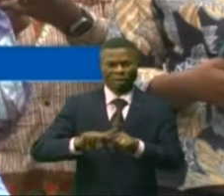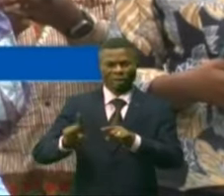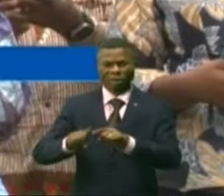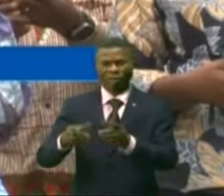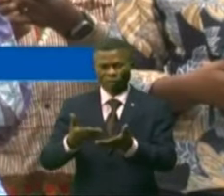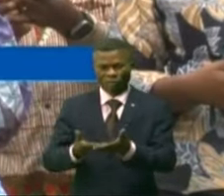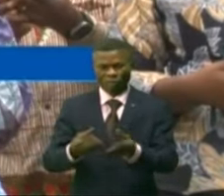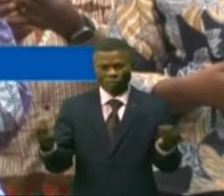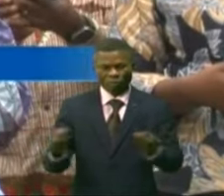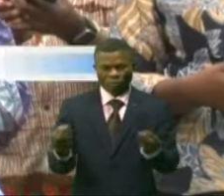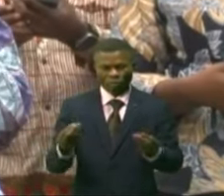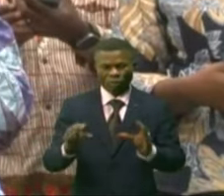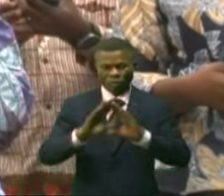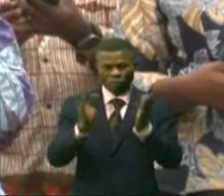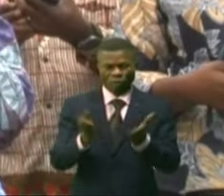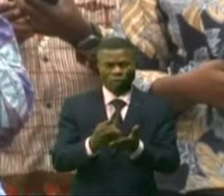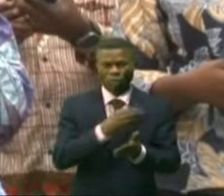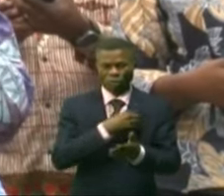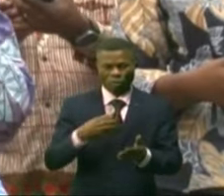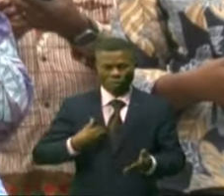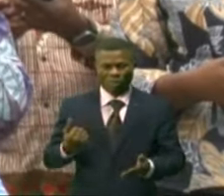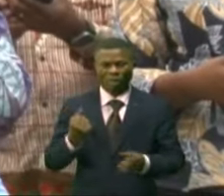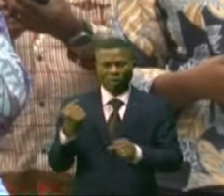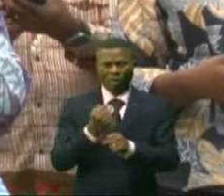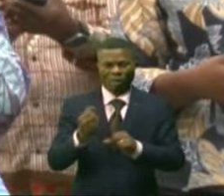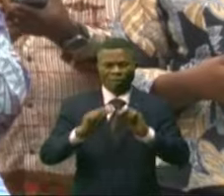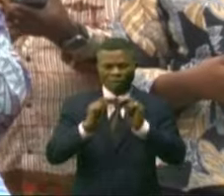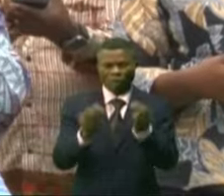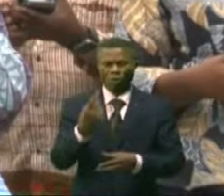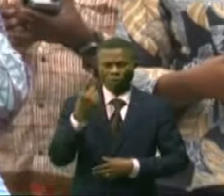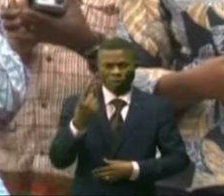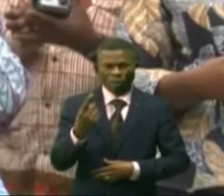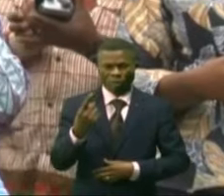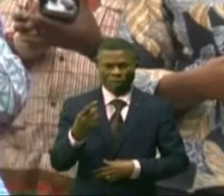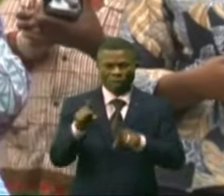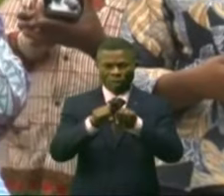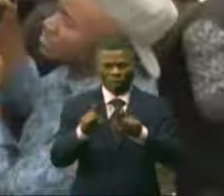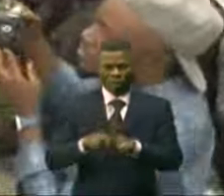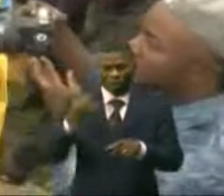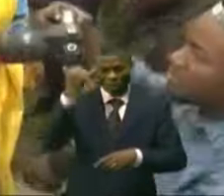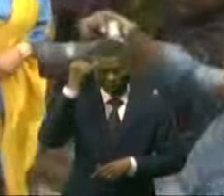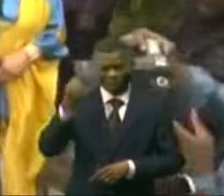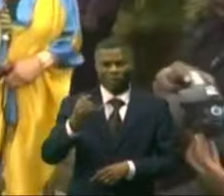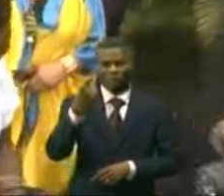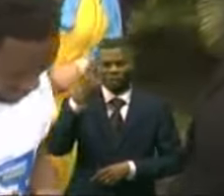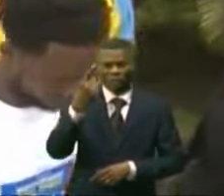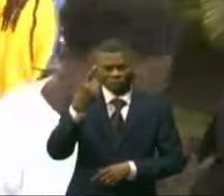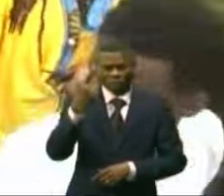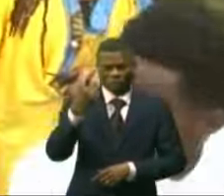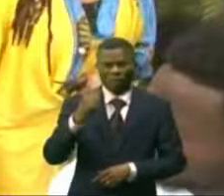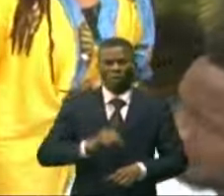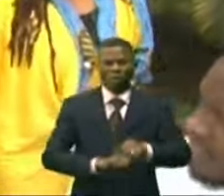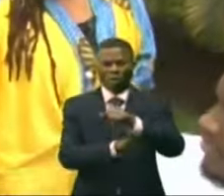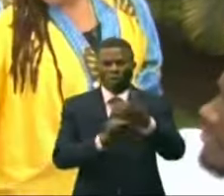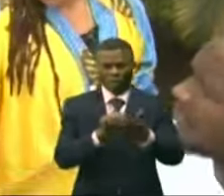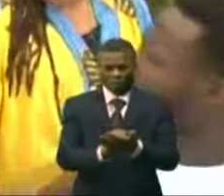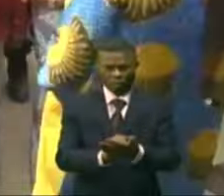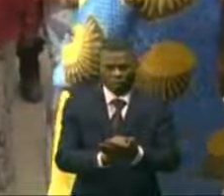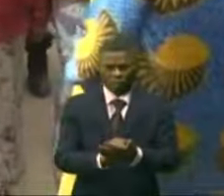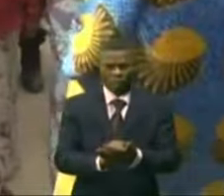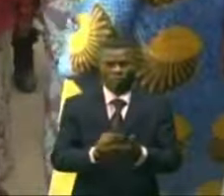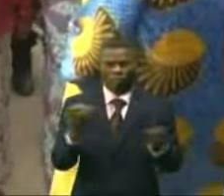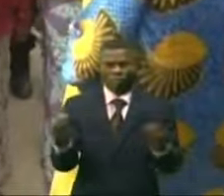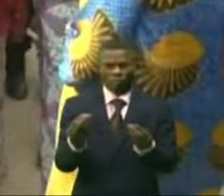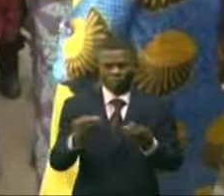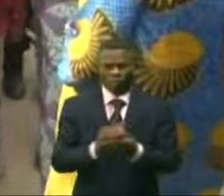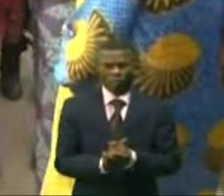afin qu'elles travaillent ensemble autour d'un idéal commun. Après la cérémonie officielle